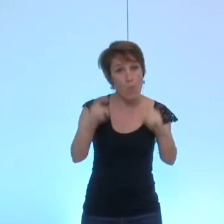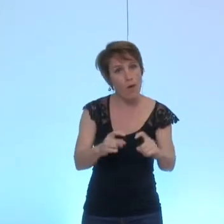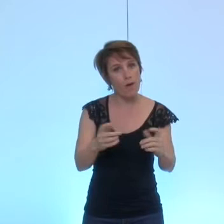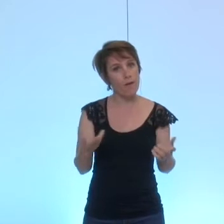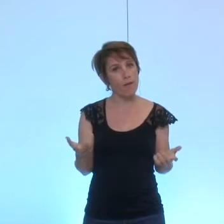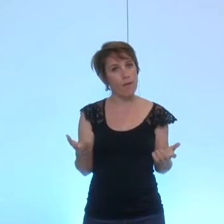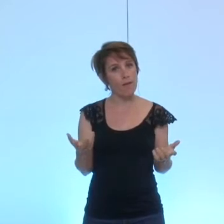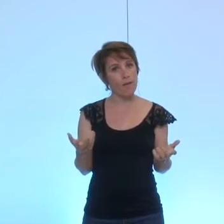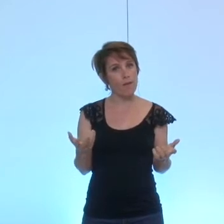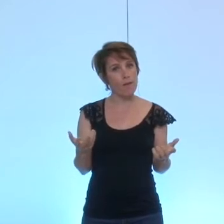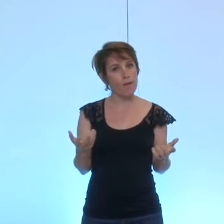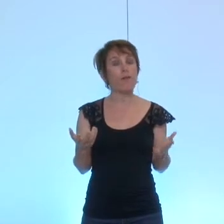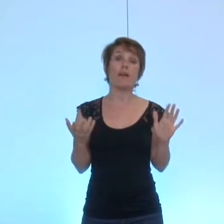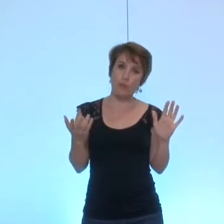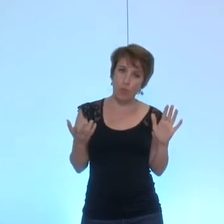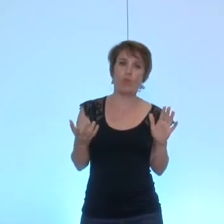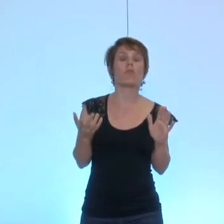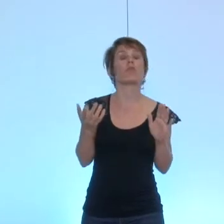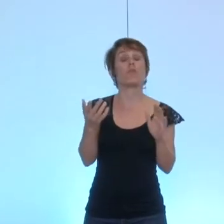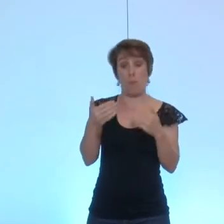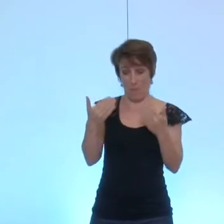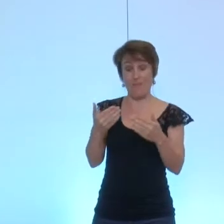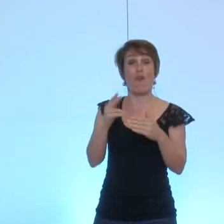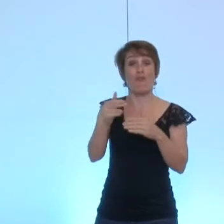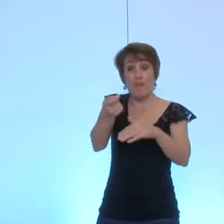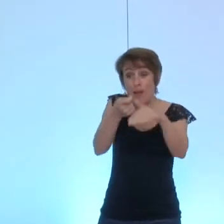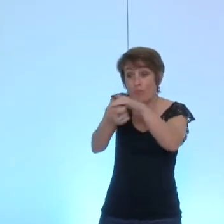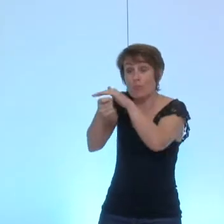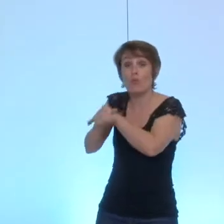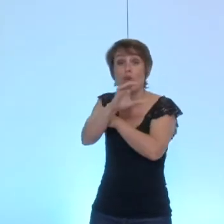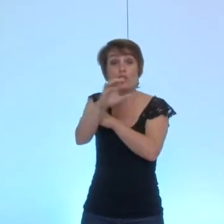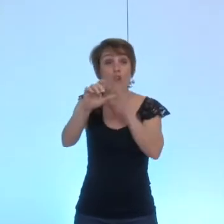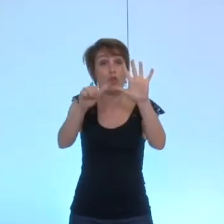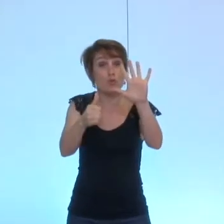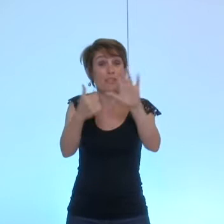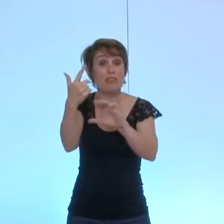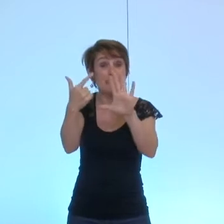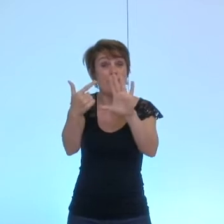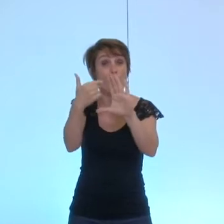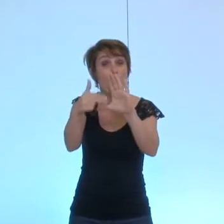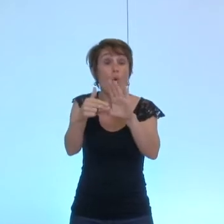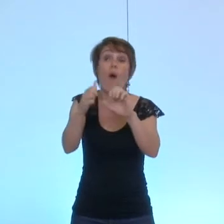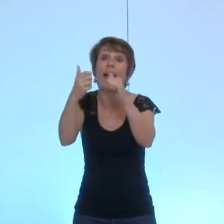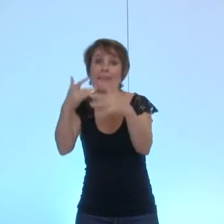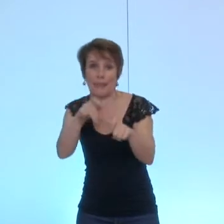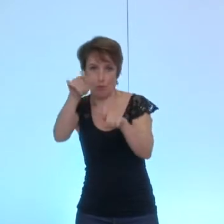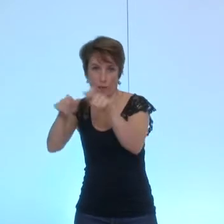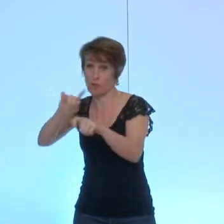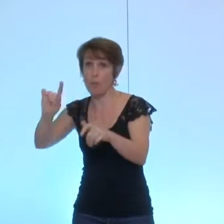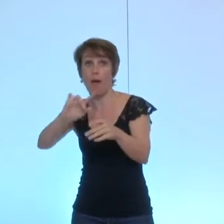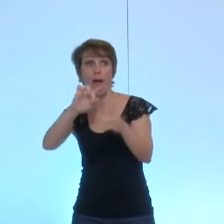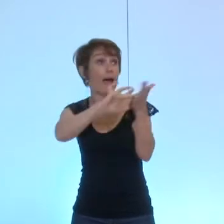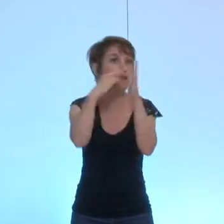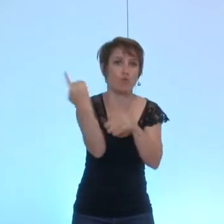et on va verser 167 euros à quelques personnes et non pas à l'ensemble des élus.